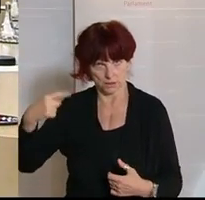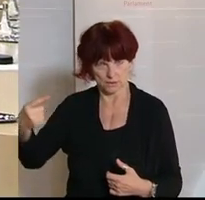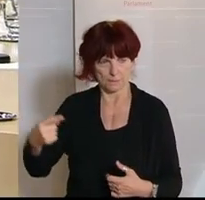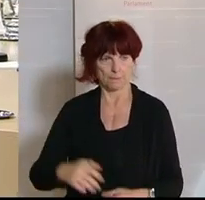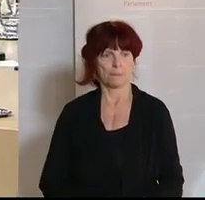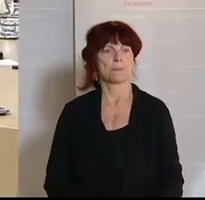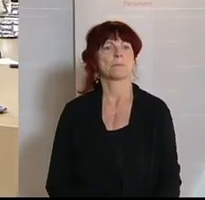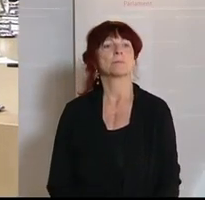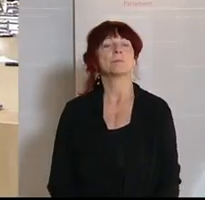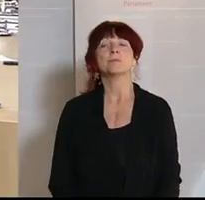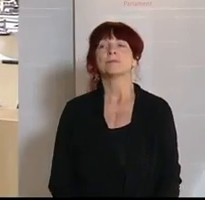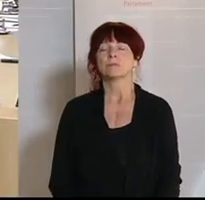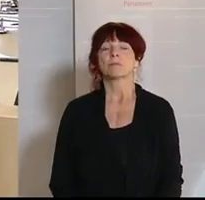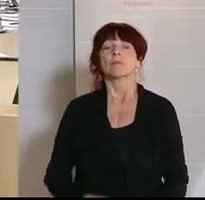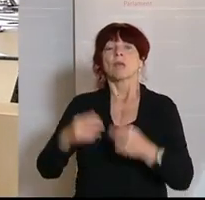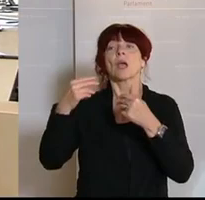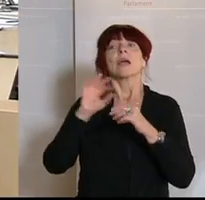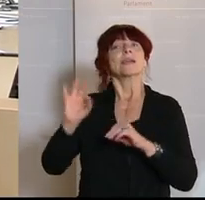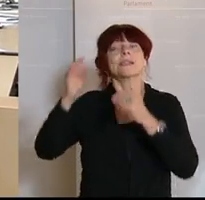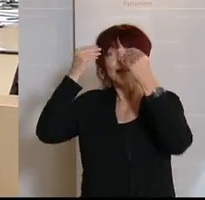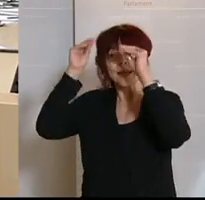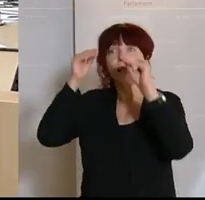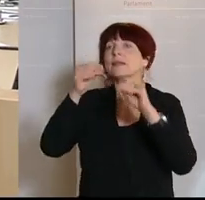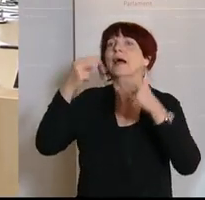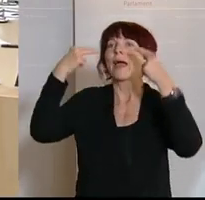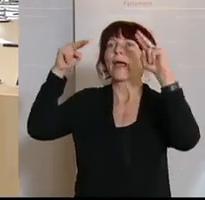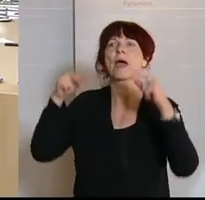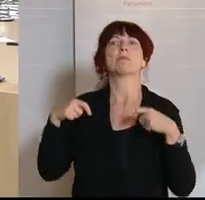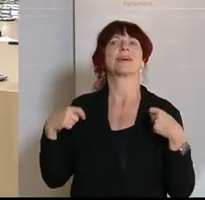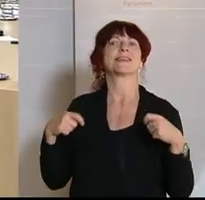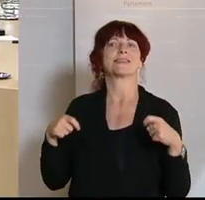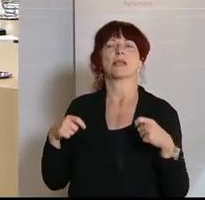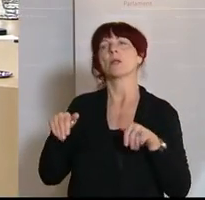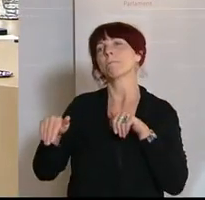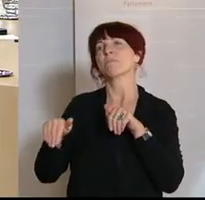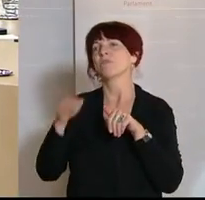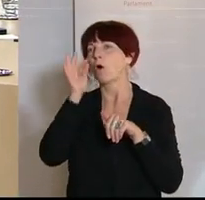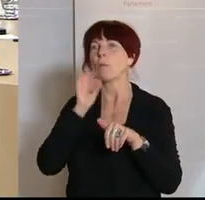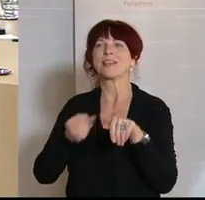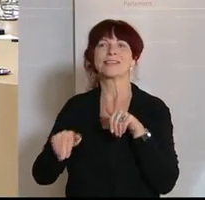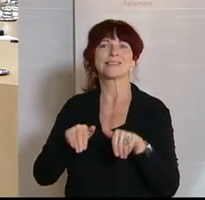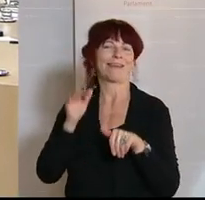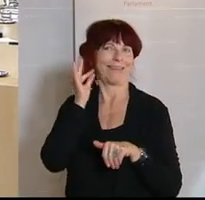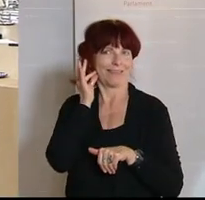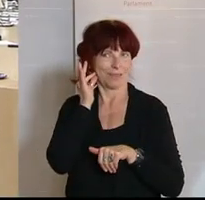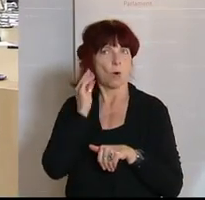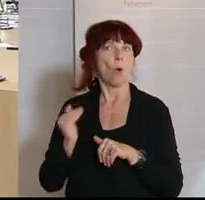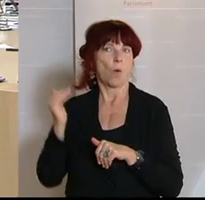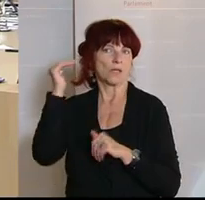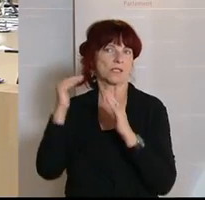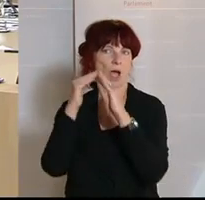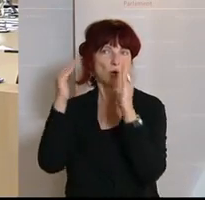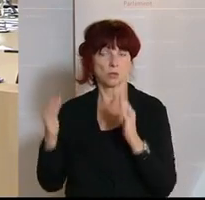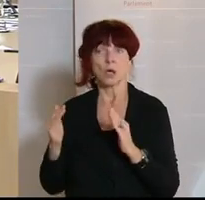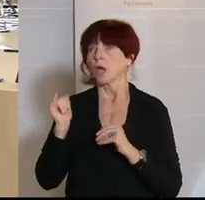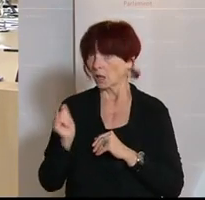gemeldet. Sehr geehrter Herr Präsident, sehr geehrte Frau Ministerin, hohes Haus. Ja, es ist gut und richtig und vor